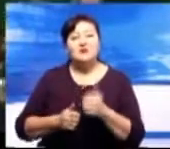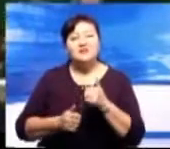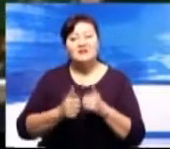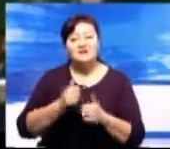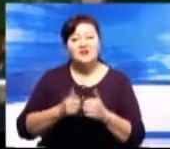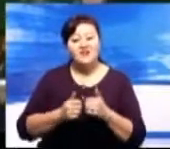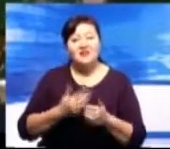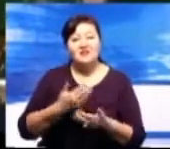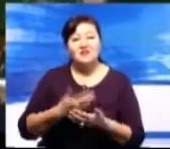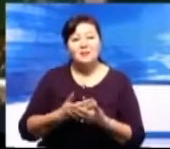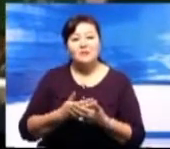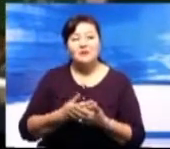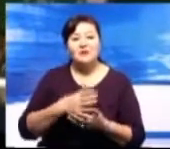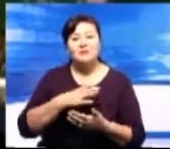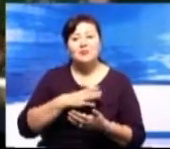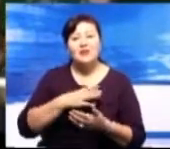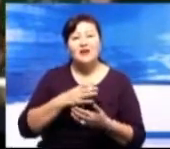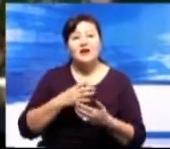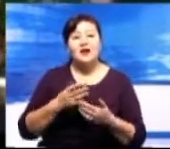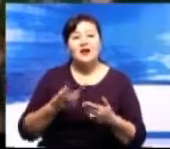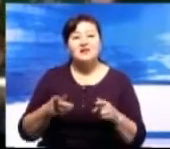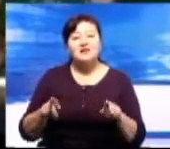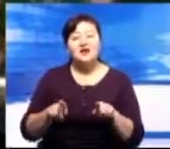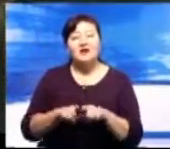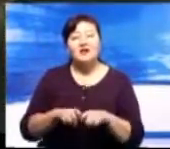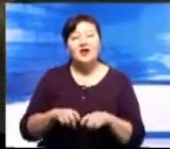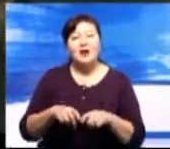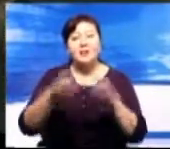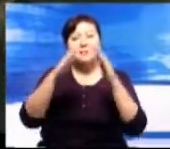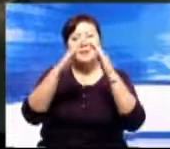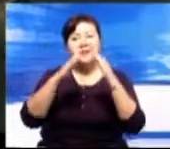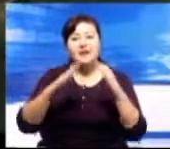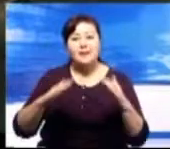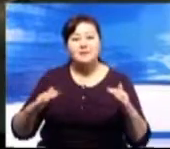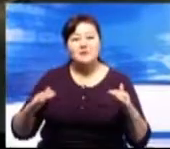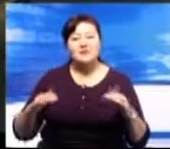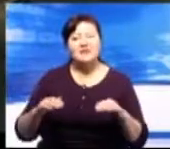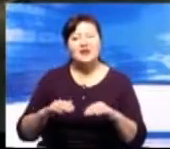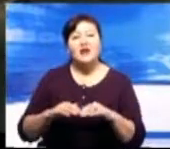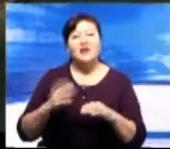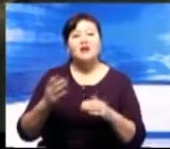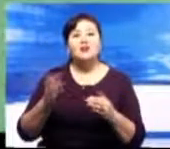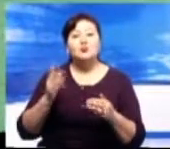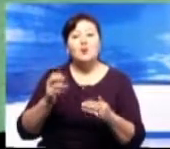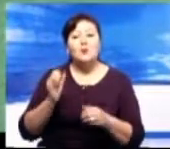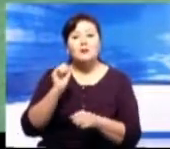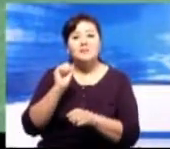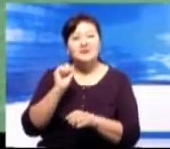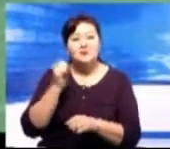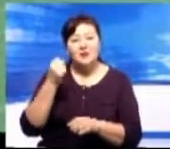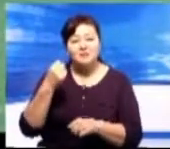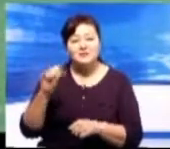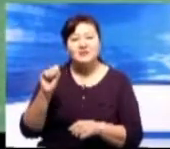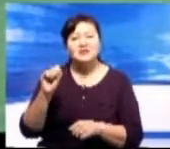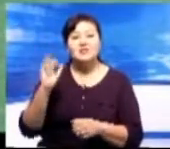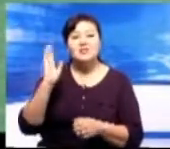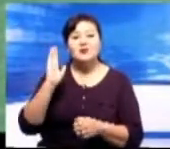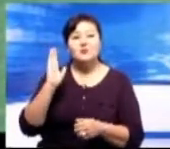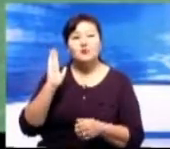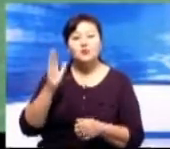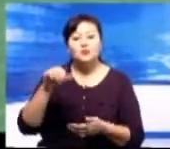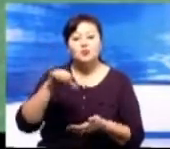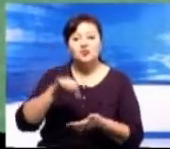комбинированная пирамида. По итогам мероприятия сильнейшие спортсмены войдут в сборную города и примут участие в областной